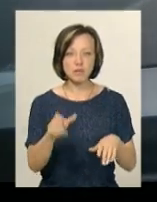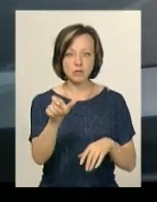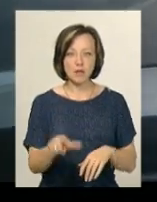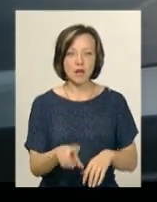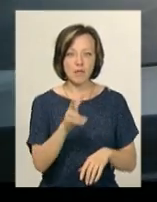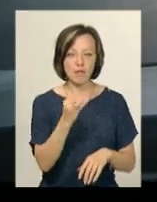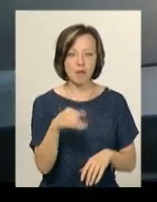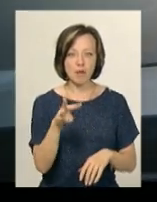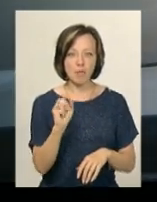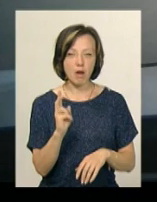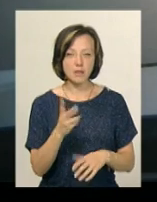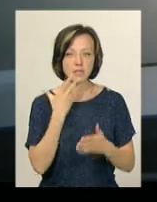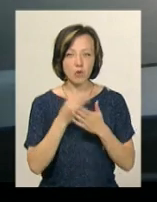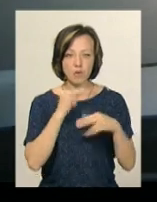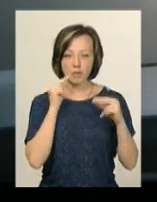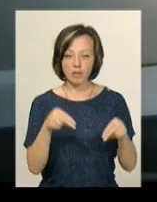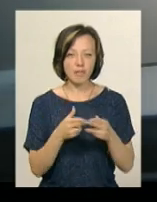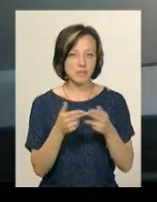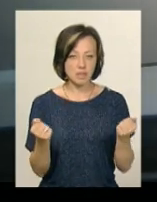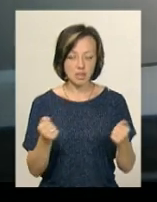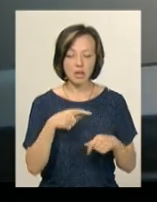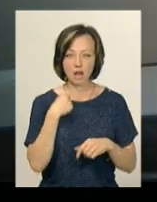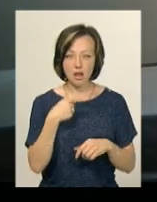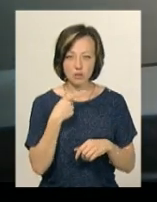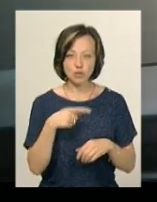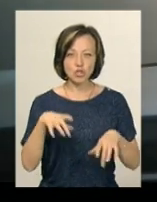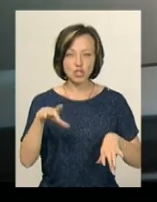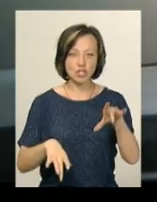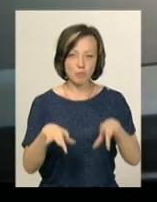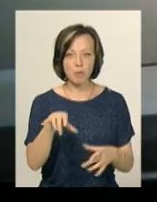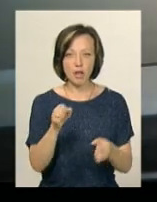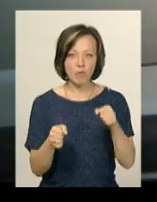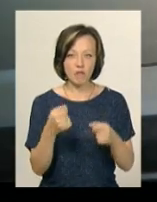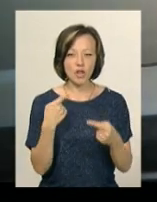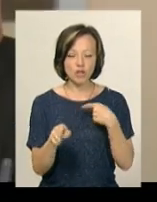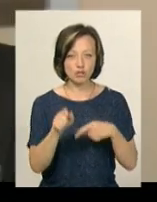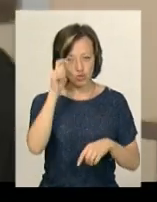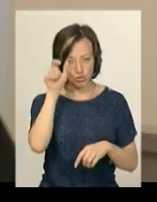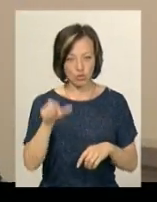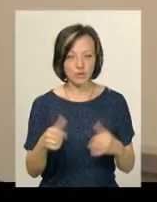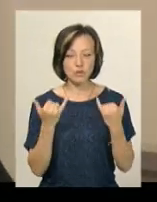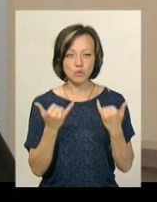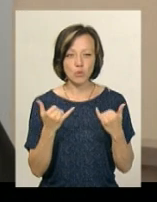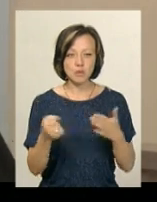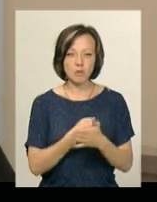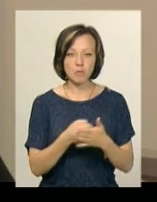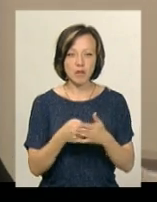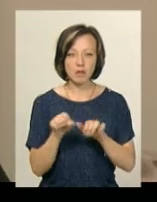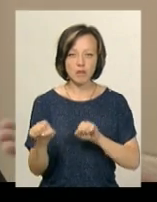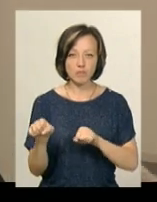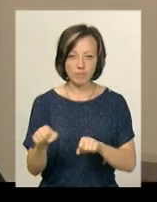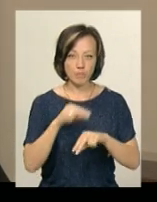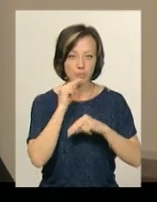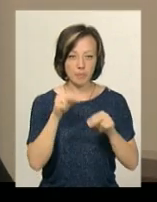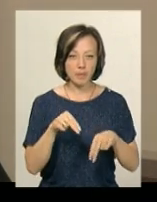Євген Неймак. Він своєї провини не визнає та стверджує, що джипом керував інший чоловік. Сьогодні за клопотанням адвоката